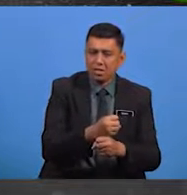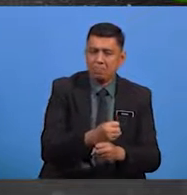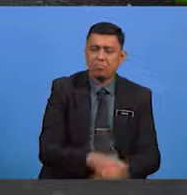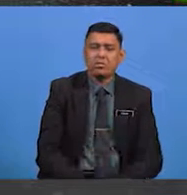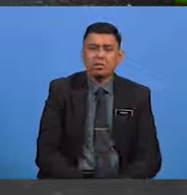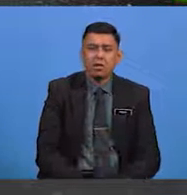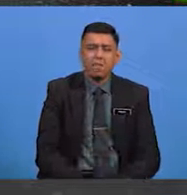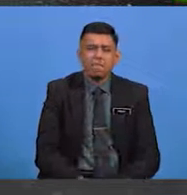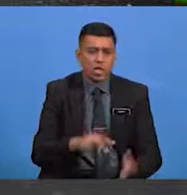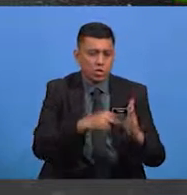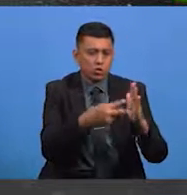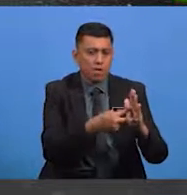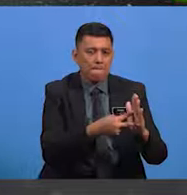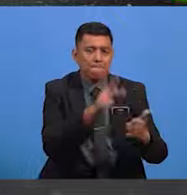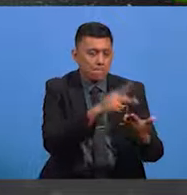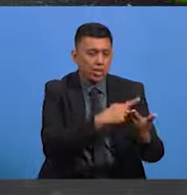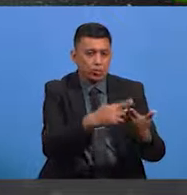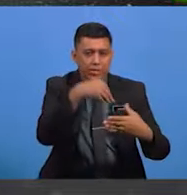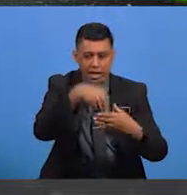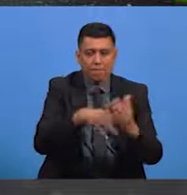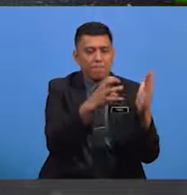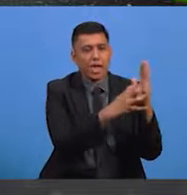pantun dalam rangkap tersebut